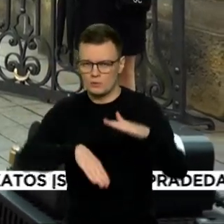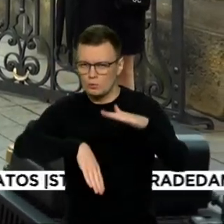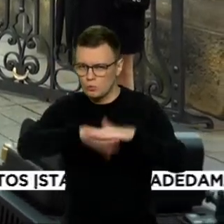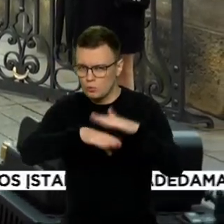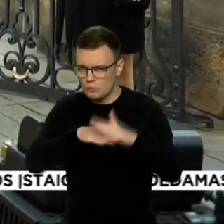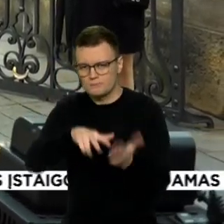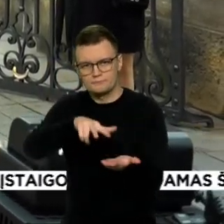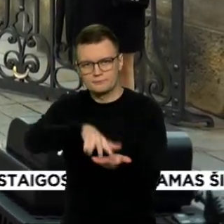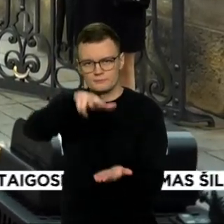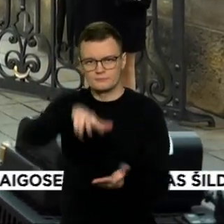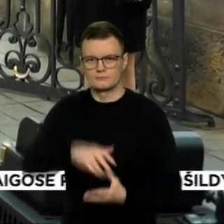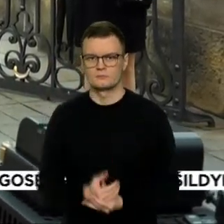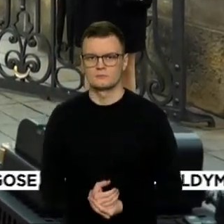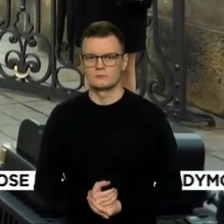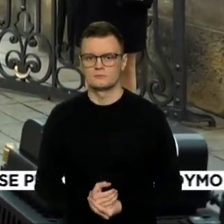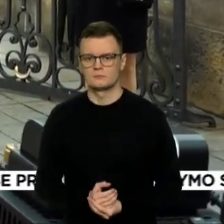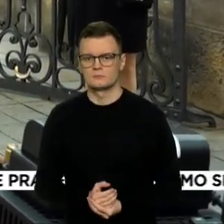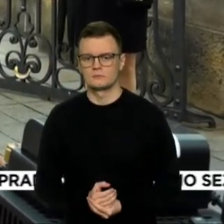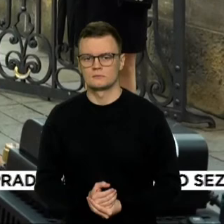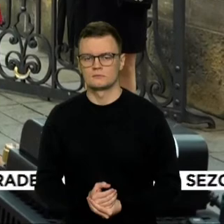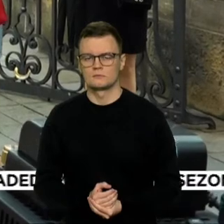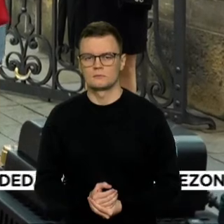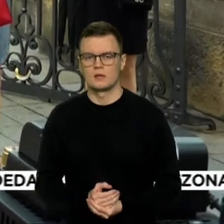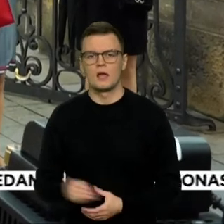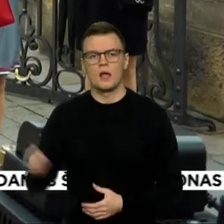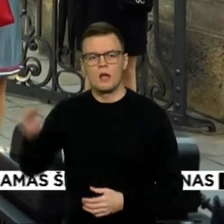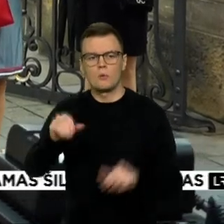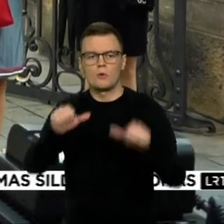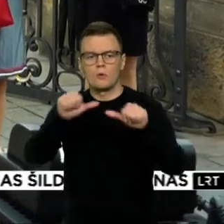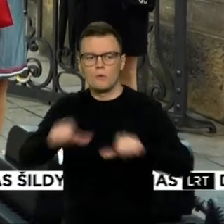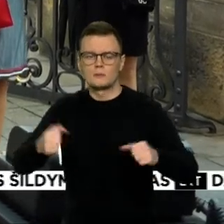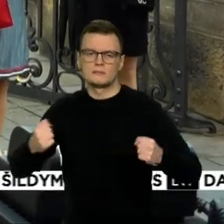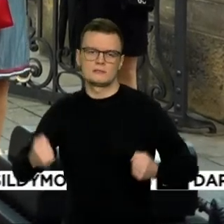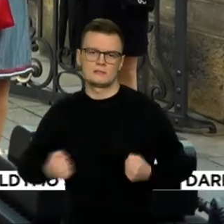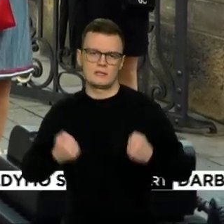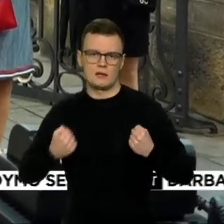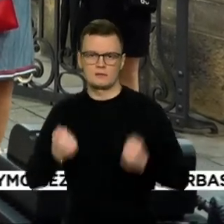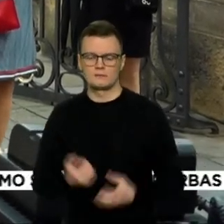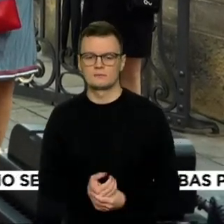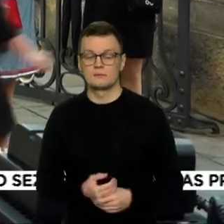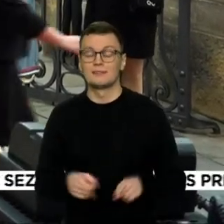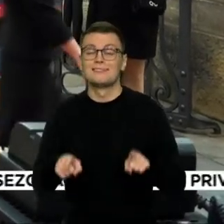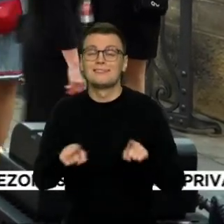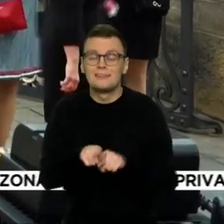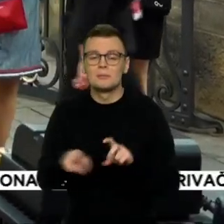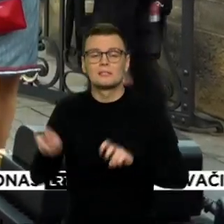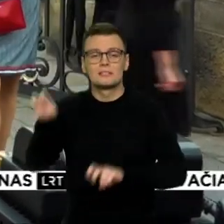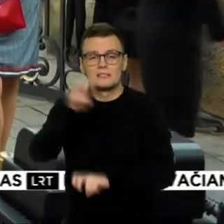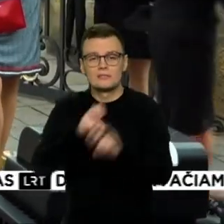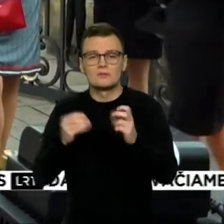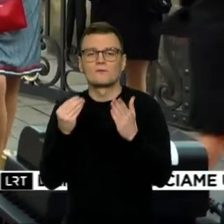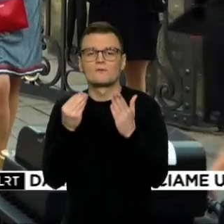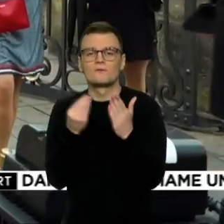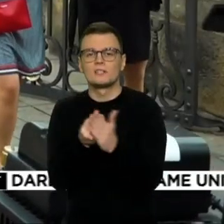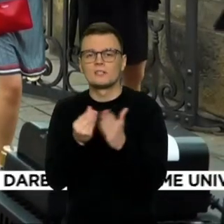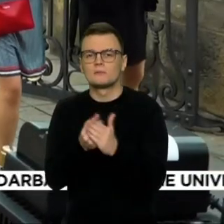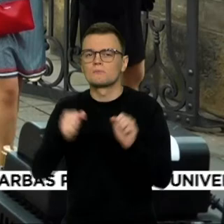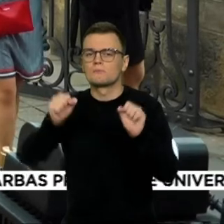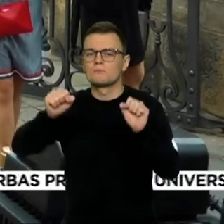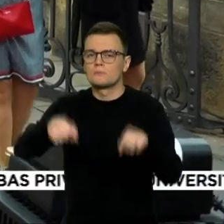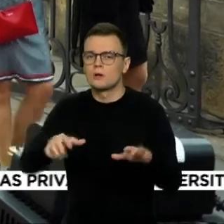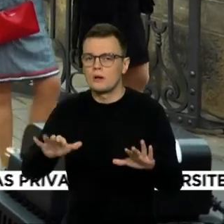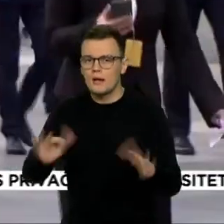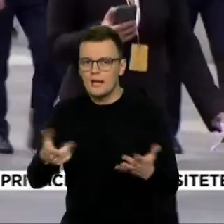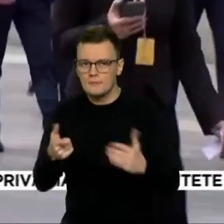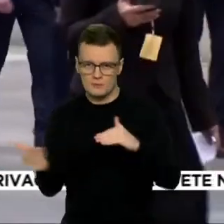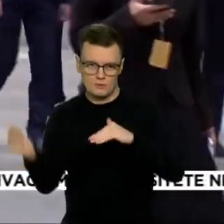būtent Europos komisijos pastangomis, ir ieškoti finansavimo instrumentų, kurios sąskaito mes galėtume tai